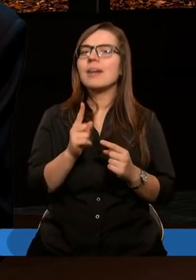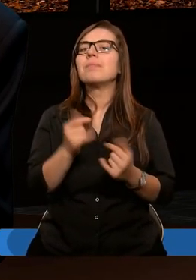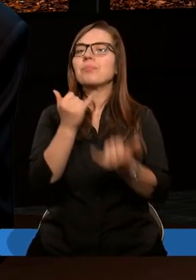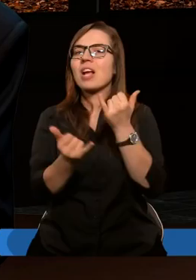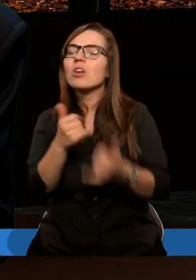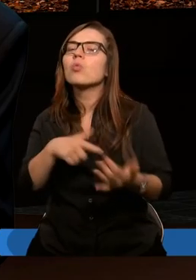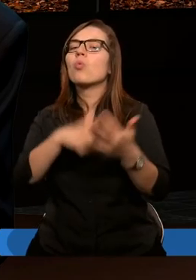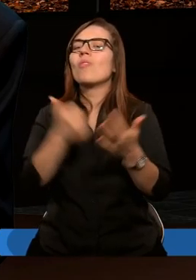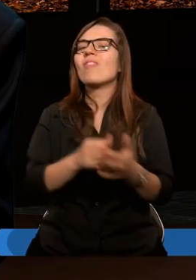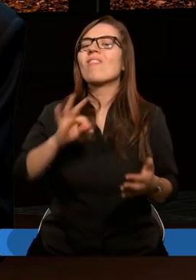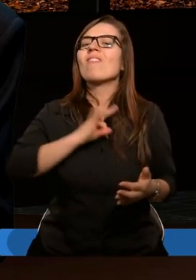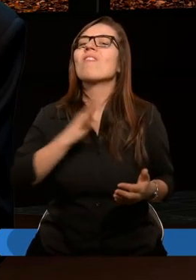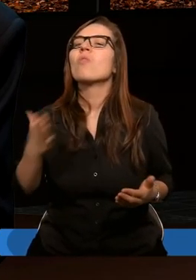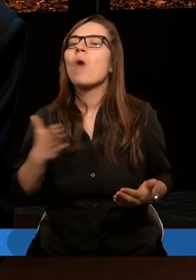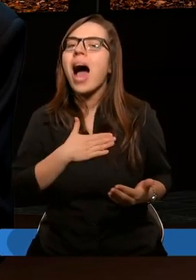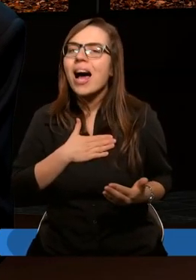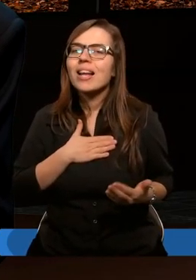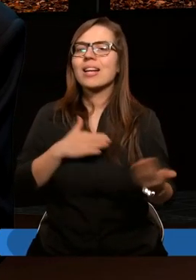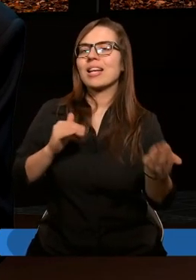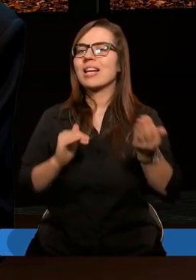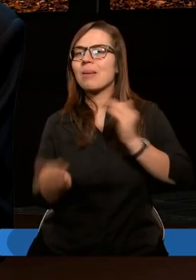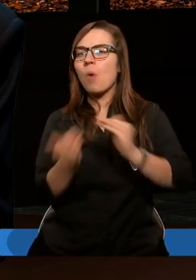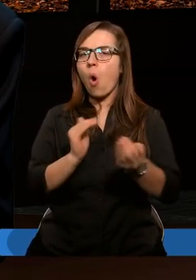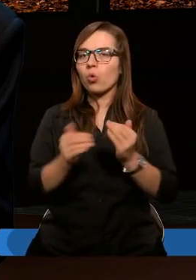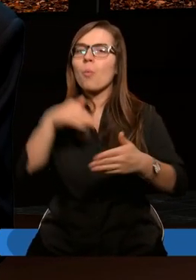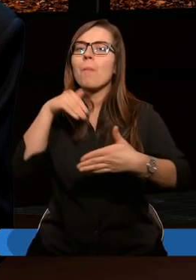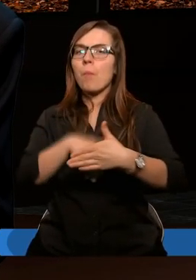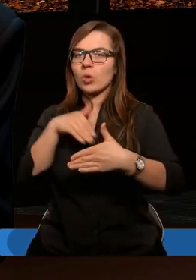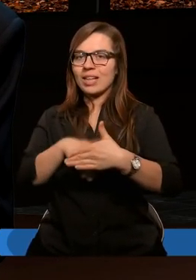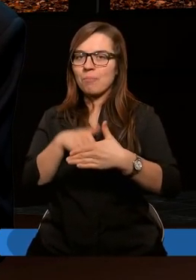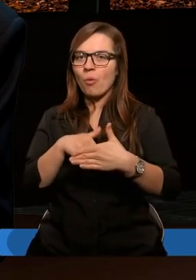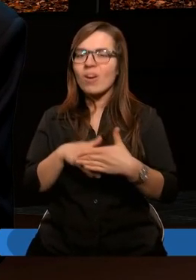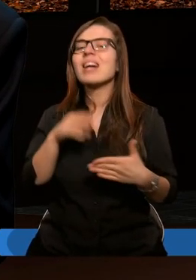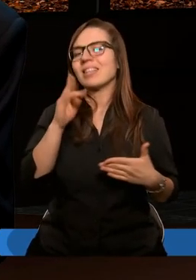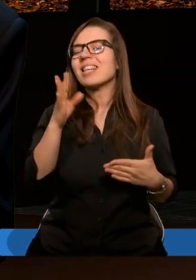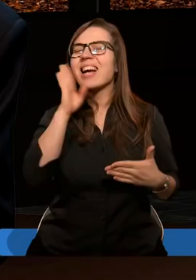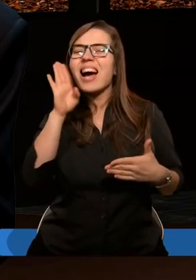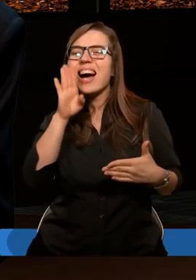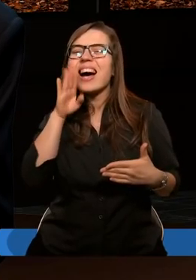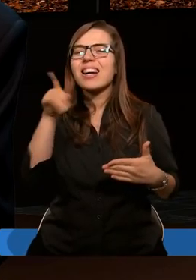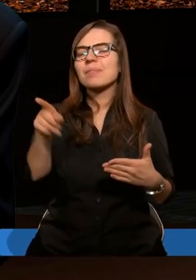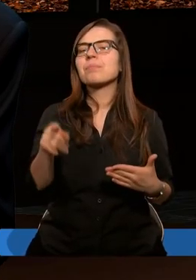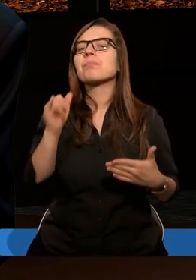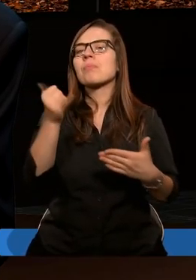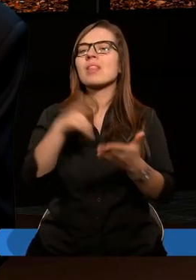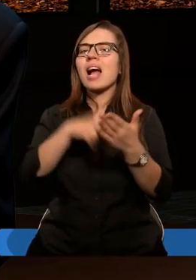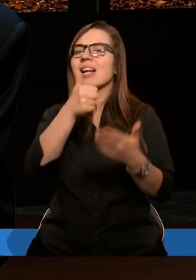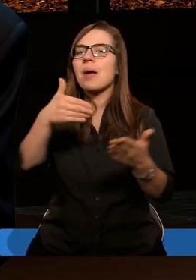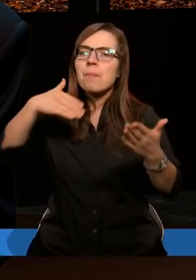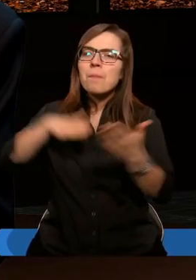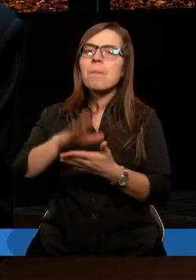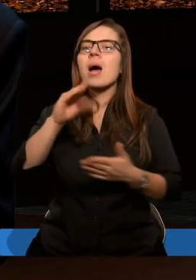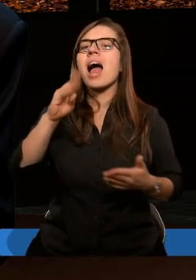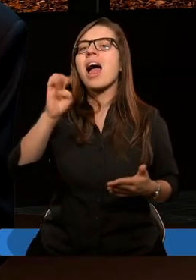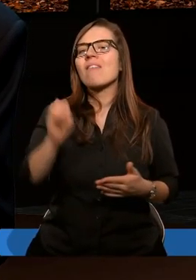ustanowimy własny sposób postępowania, tak jak Ewa już na samym początku